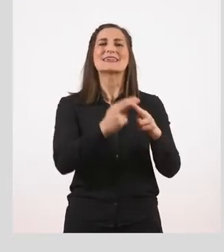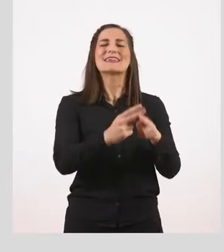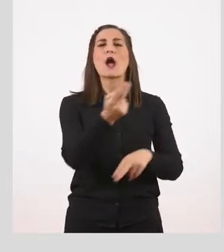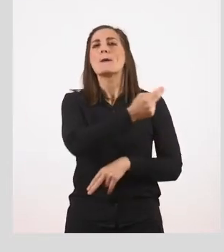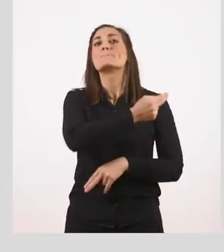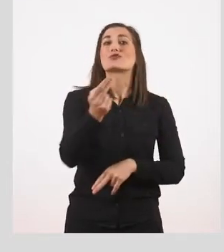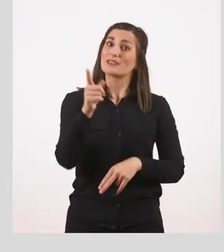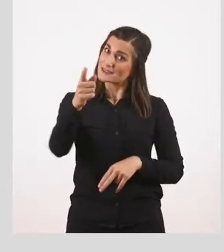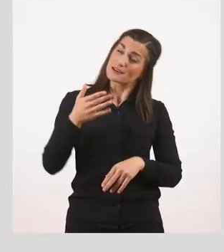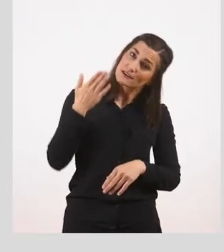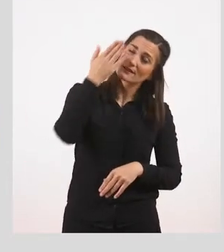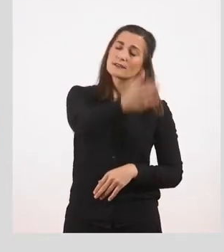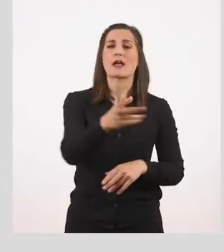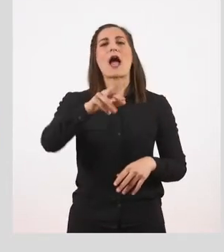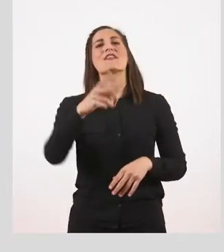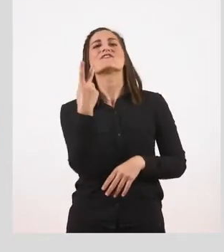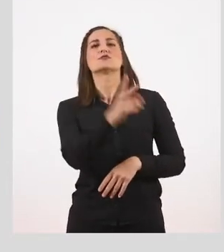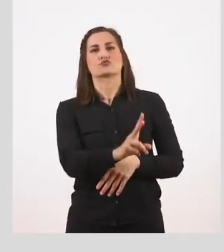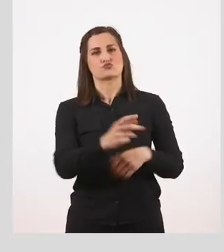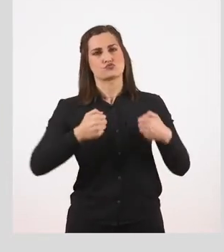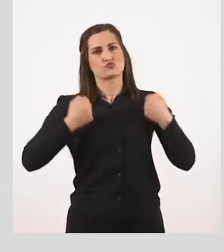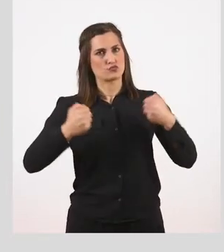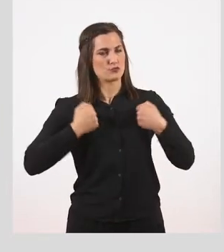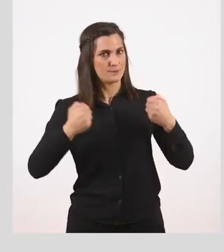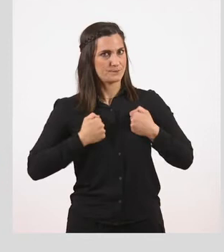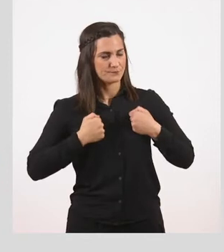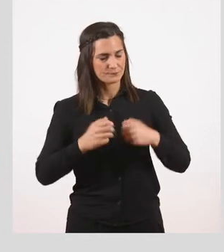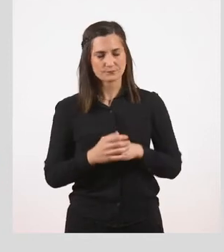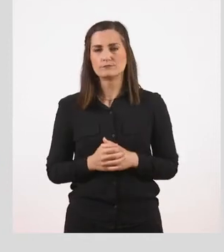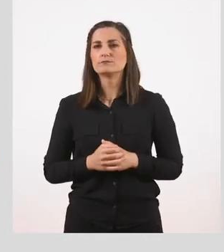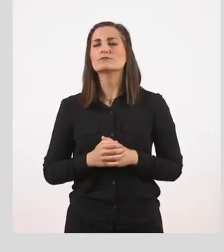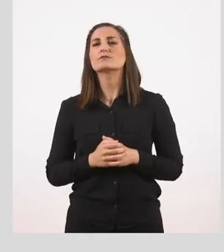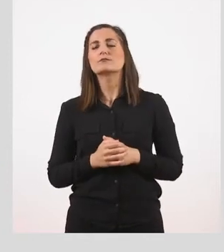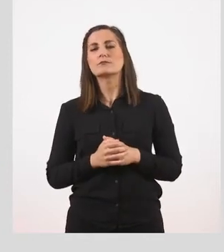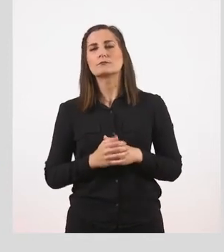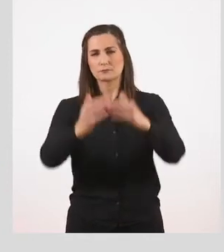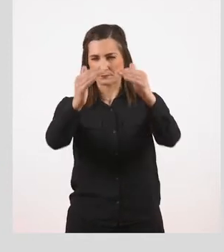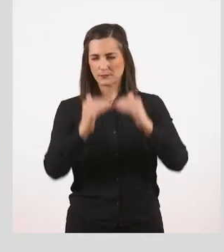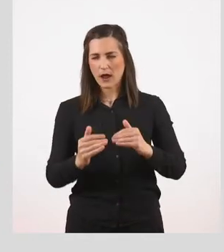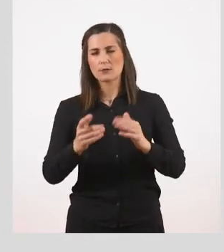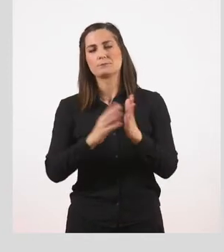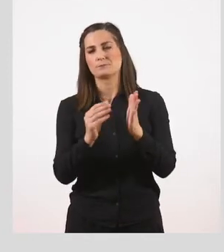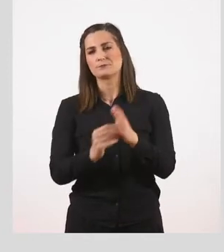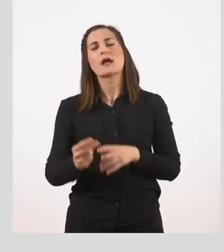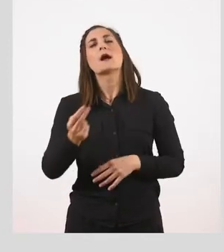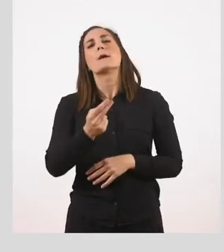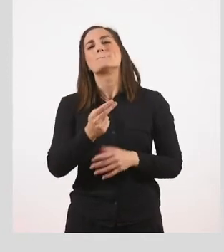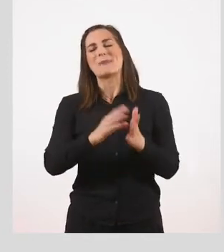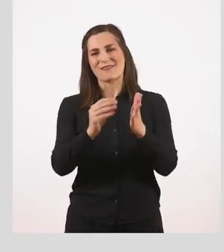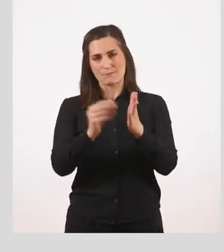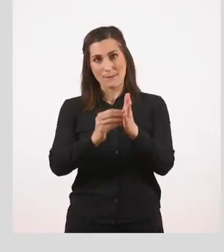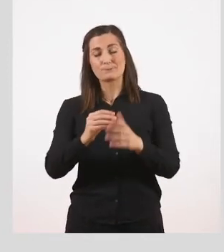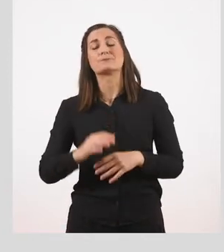κύρια. Θα πας να παίξεις με την αδελφή σου. Στην πρόταση, στο παράδειγμα. Ώσπου να